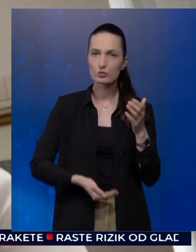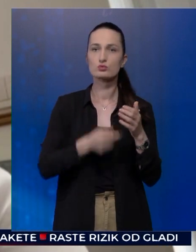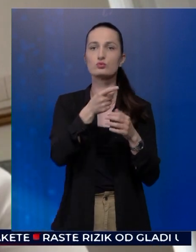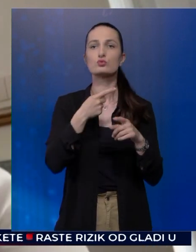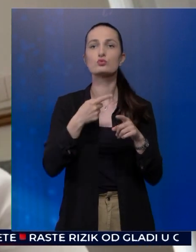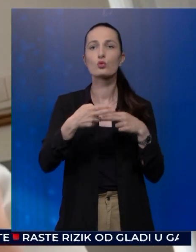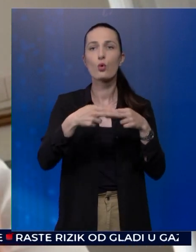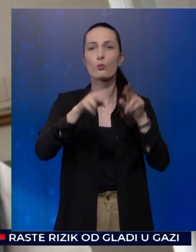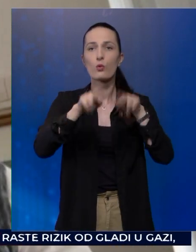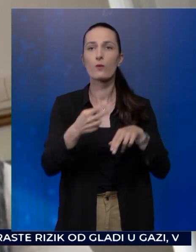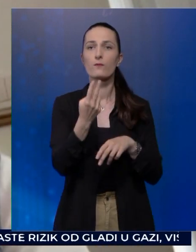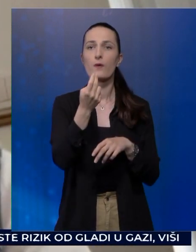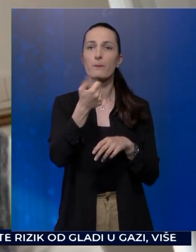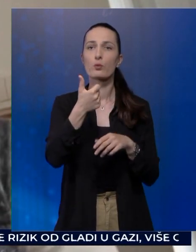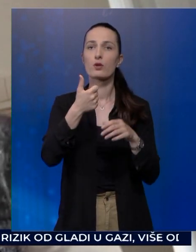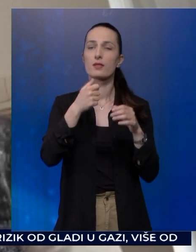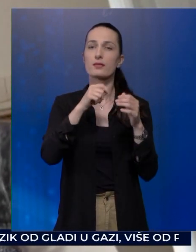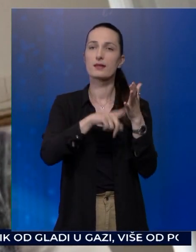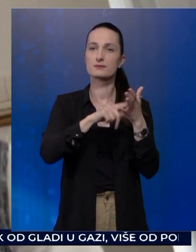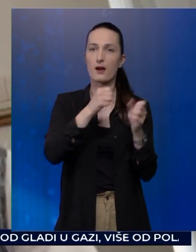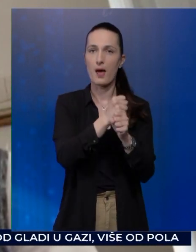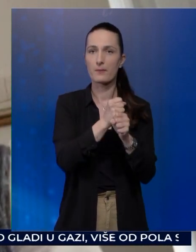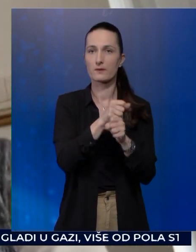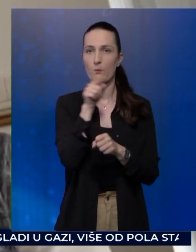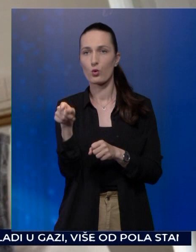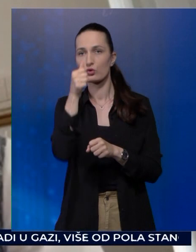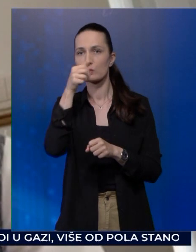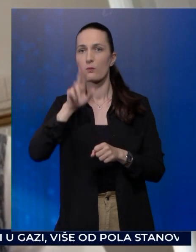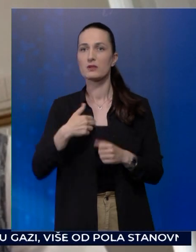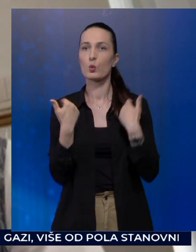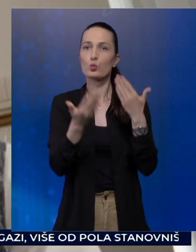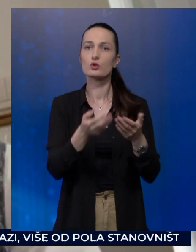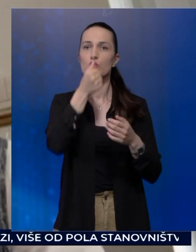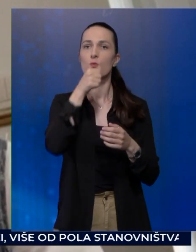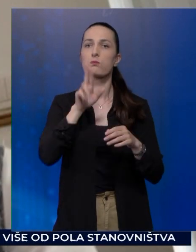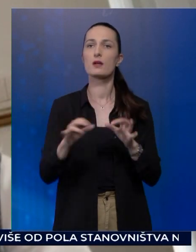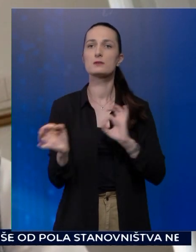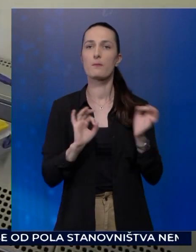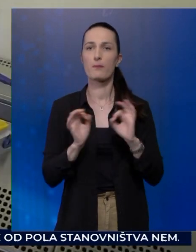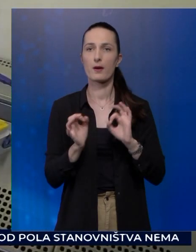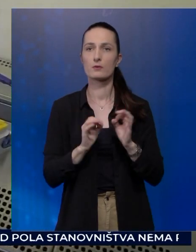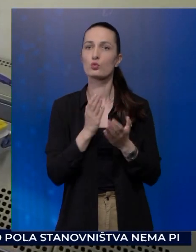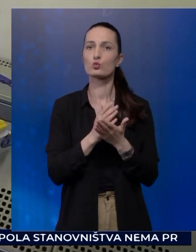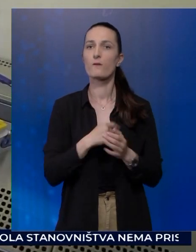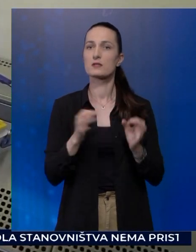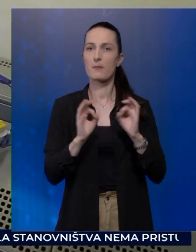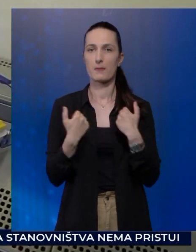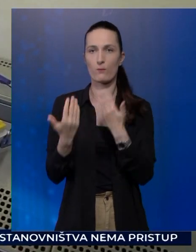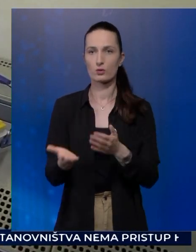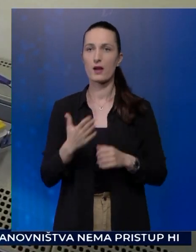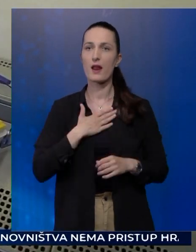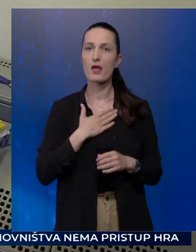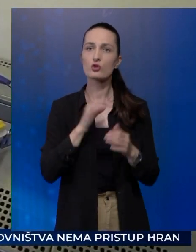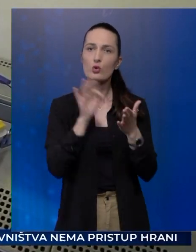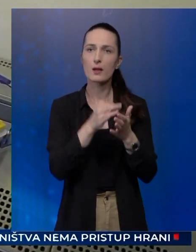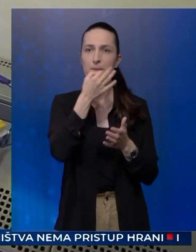testova mogli su stvora dva i pol testa napraviti o onome što smo mi nudili, što smo bili spremni, što smo još uvijek spremni ponuditi. Na naša konkretna pitanja o